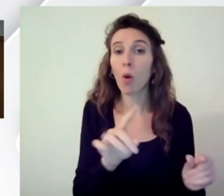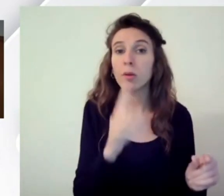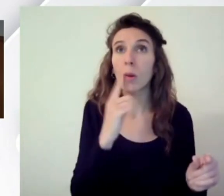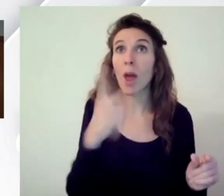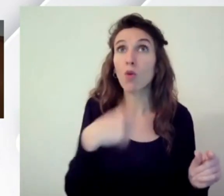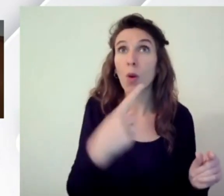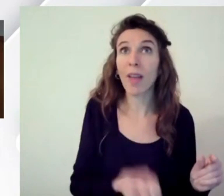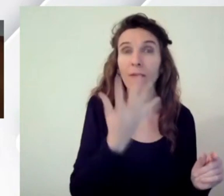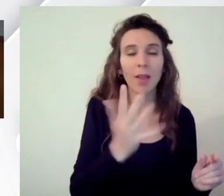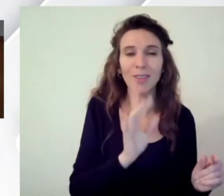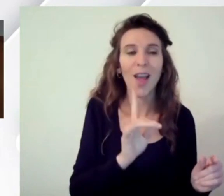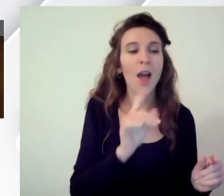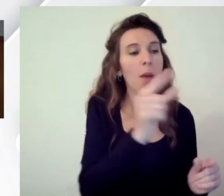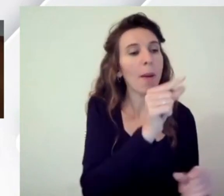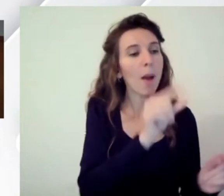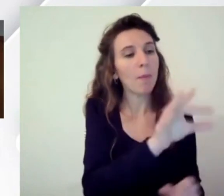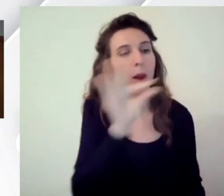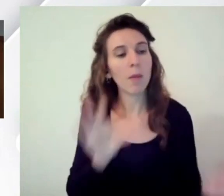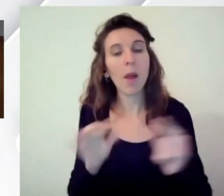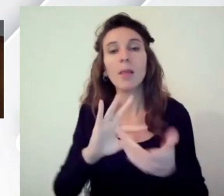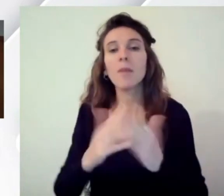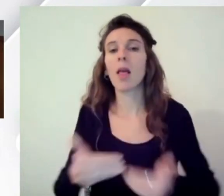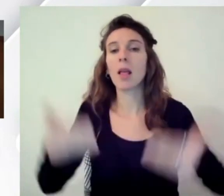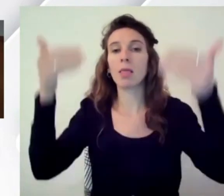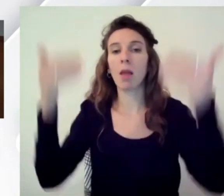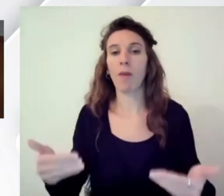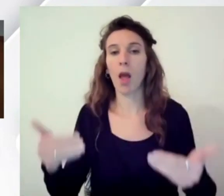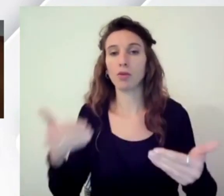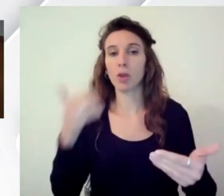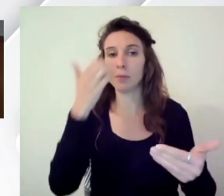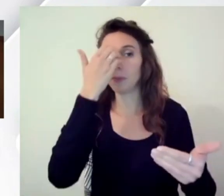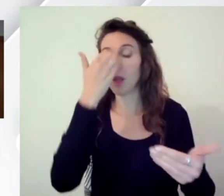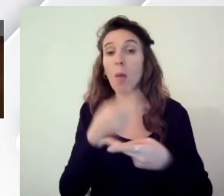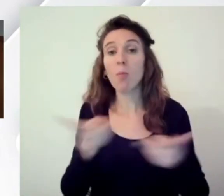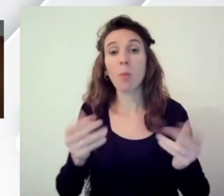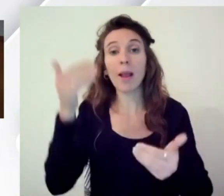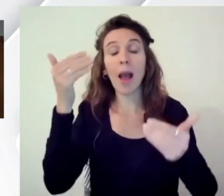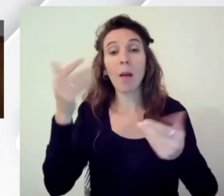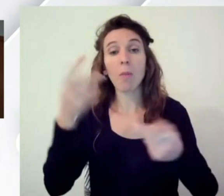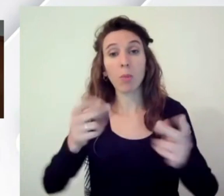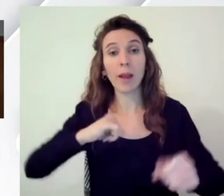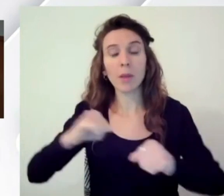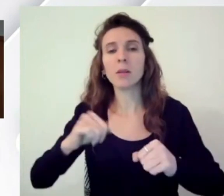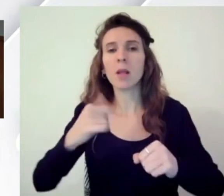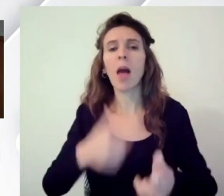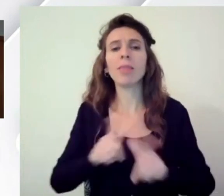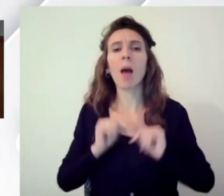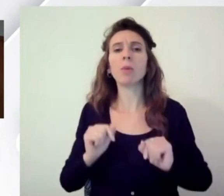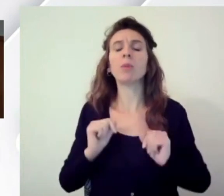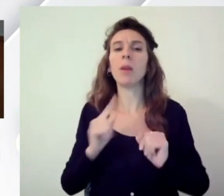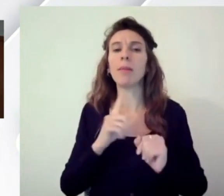costruire interfacce nel caso della pubblica amministrazione interfacce che ti abilitano ad accedere ai tuoi diritti o a